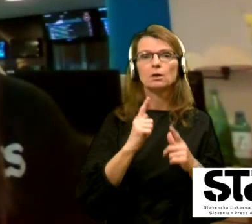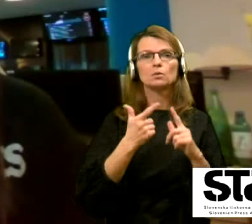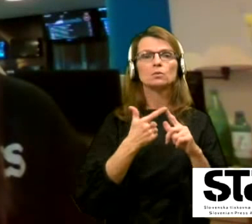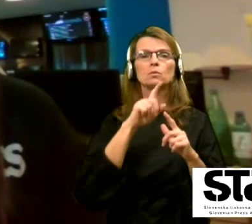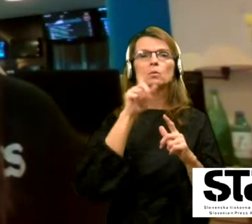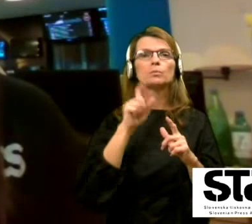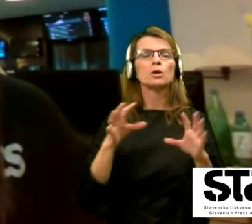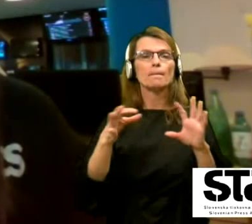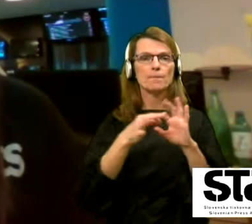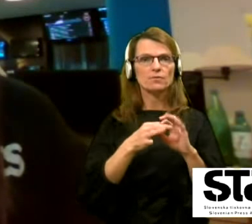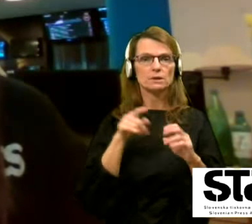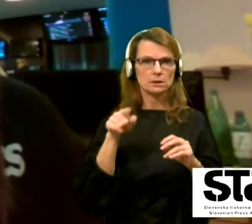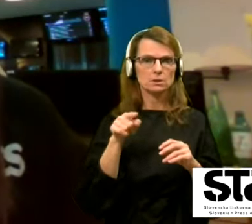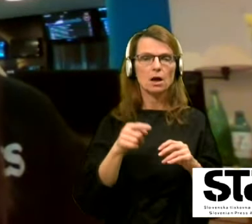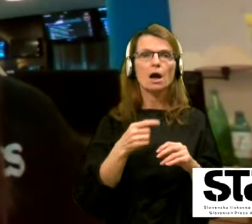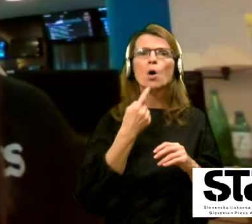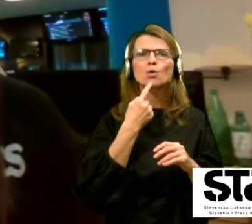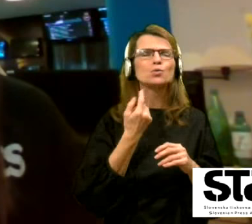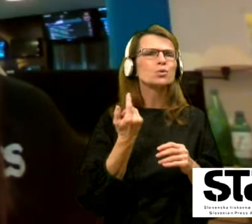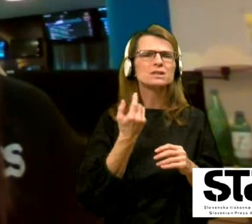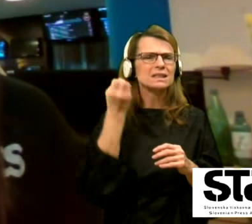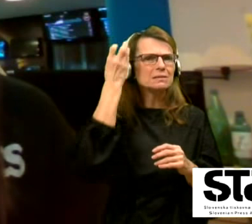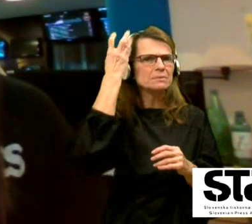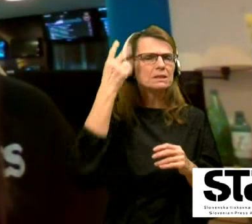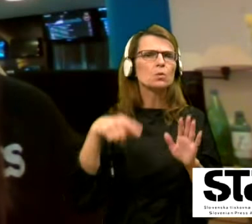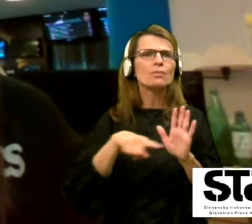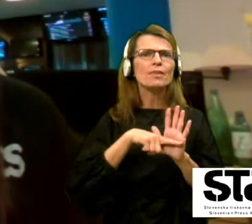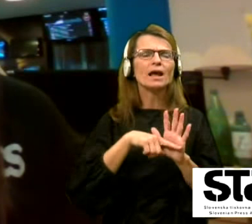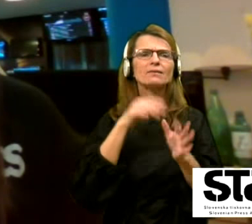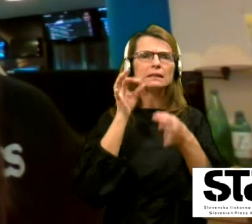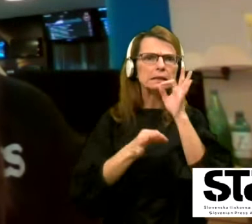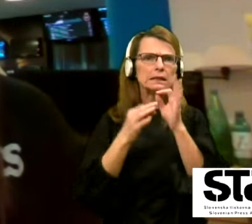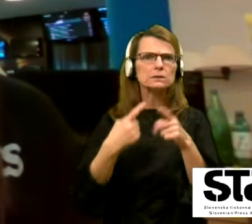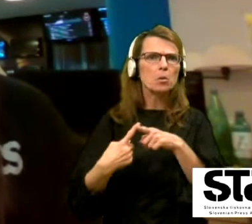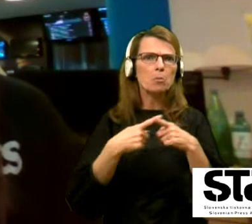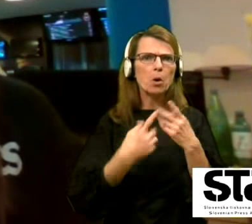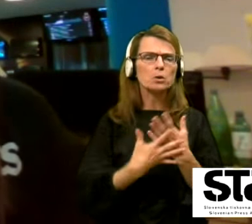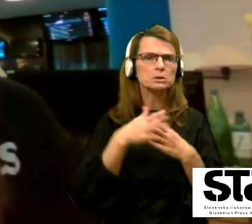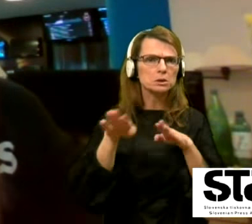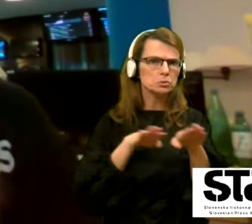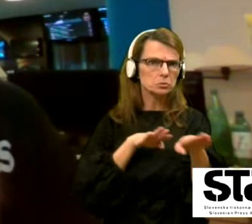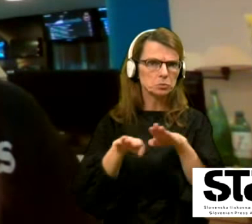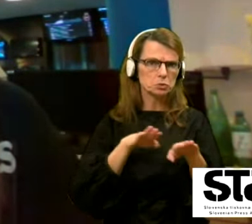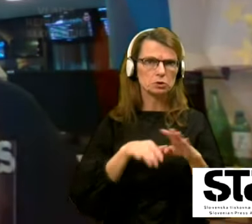na to, kako in kdo si je zamislil negativni test za pogoj za slučanje.